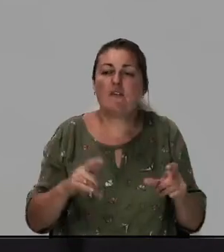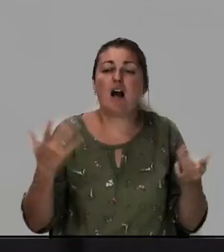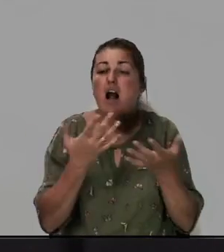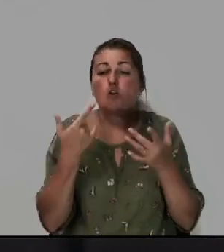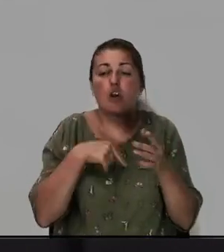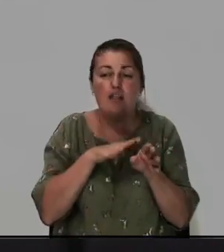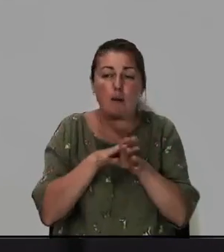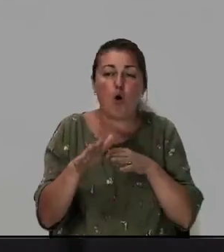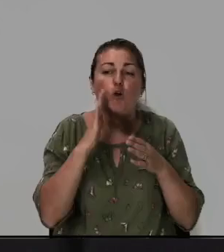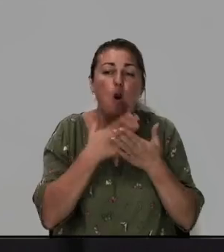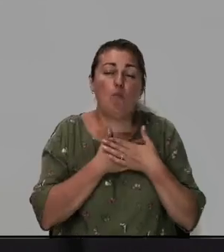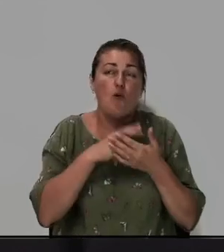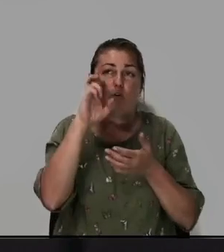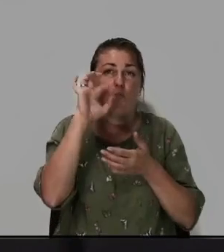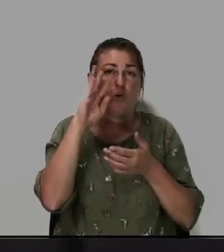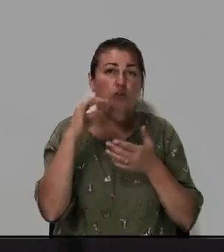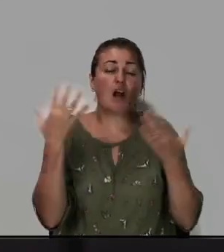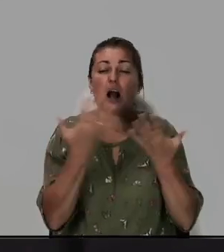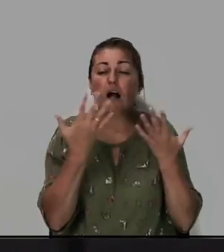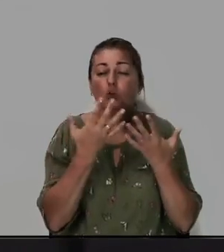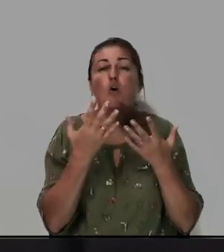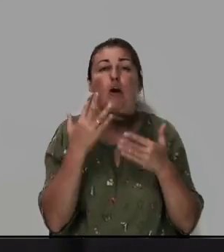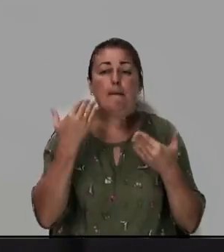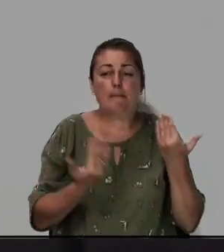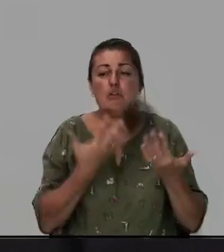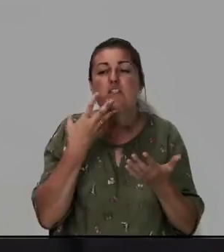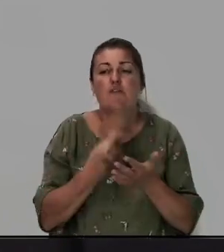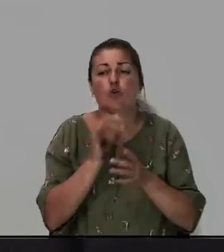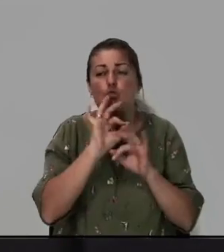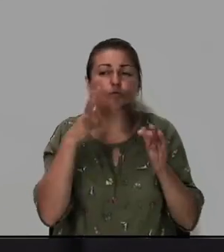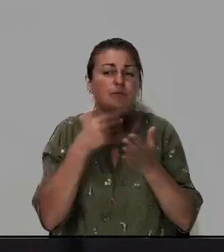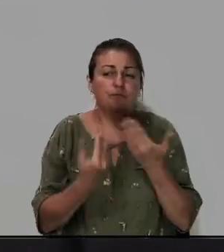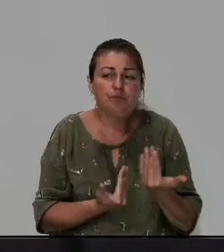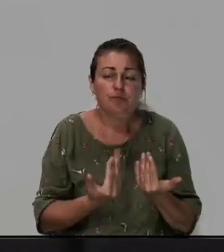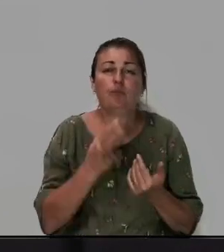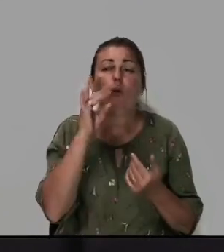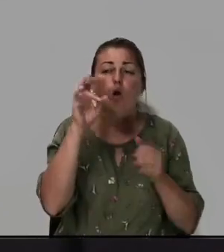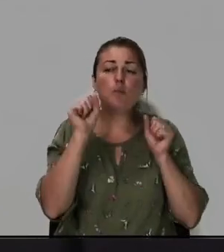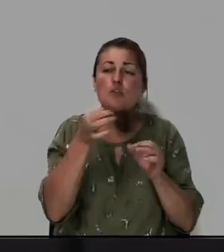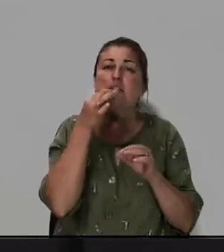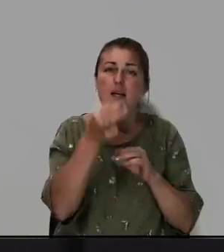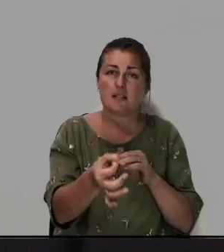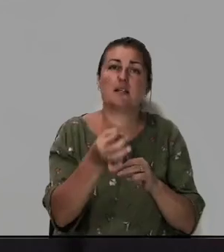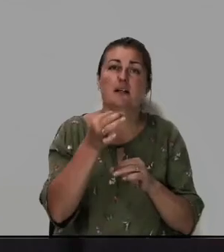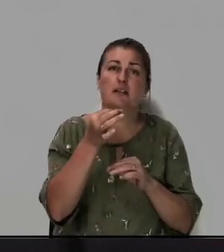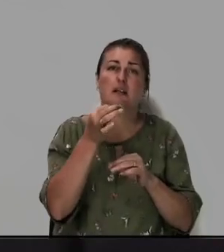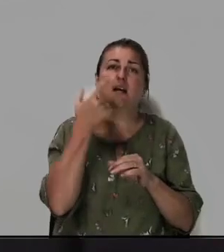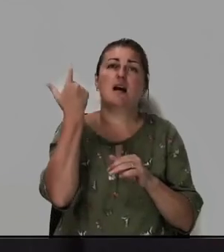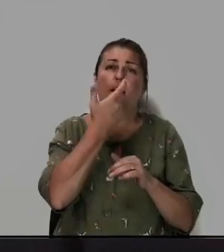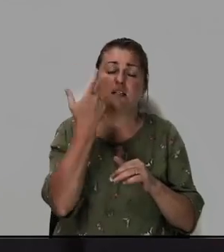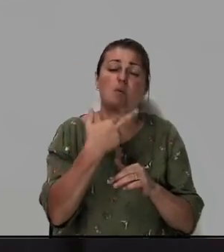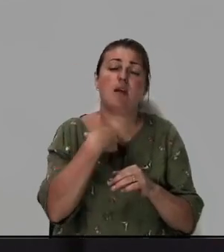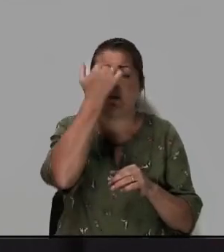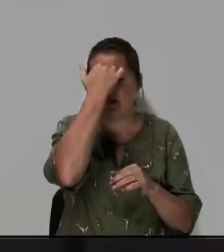наполнил любовью Божию. Который пережил свое чудо в своей жизни. Он может сказать, Господь, я